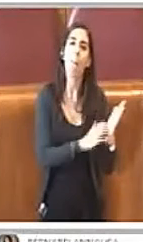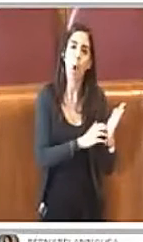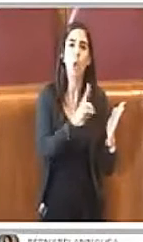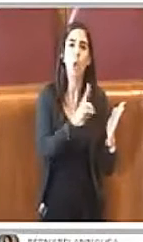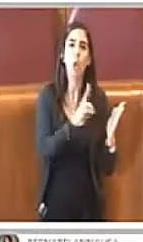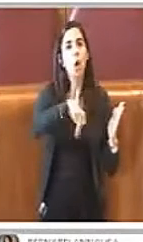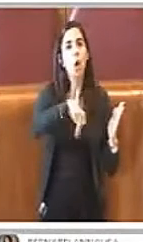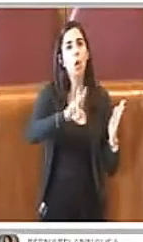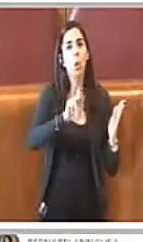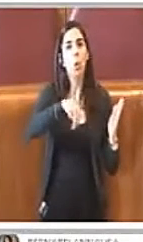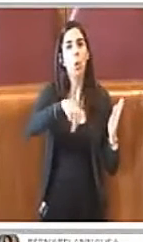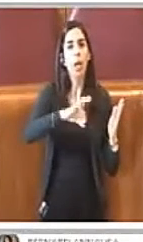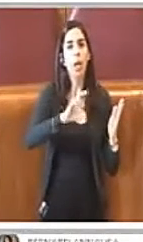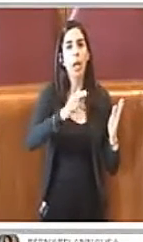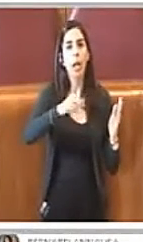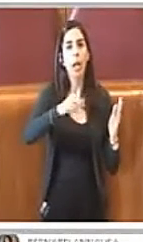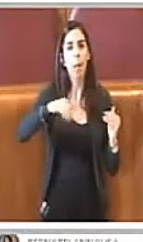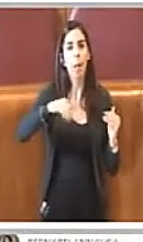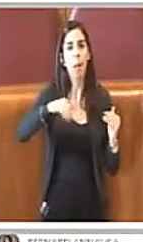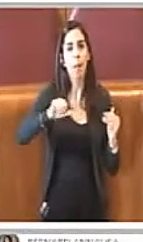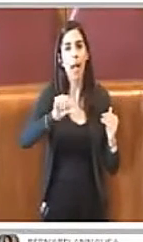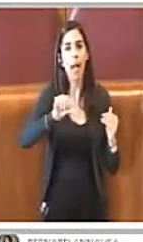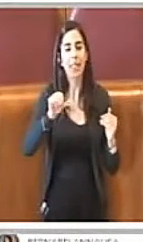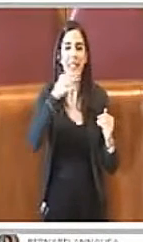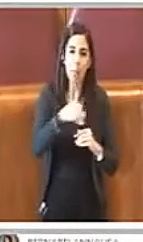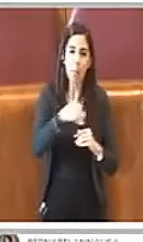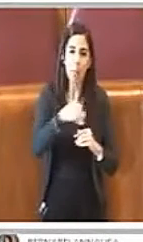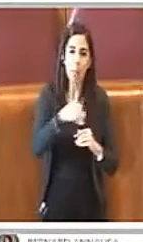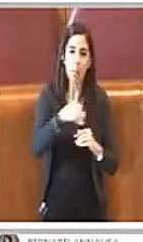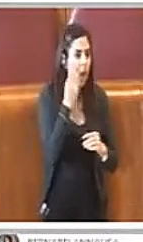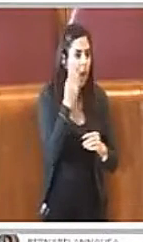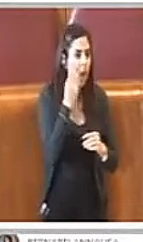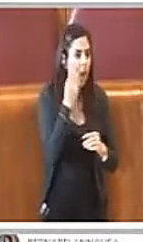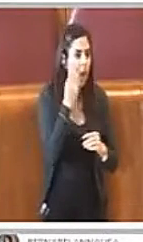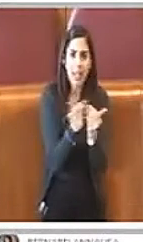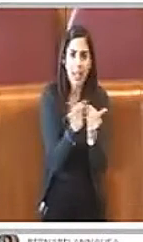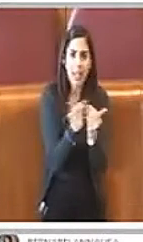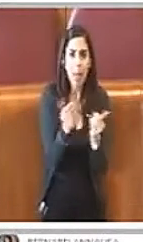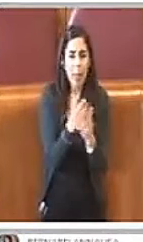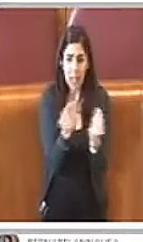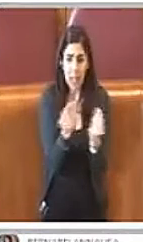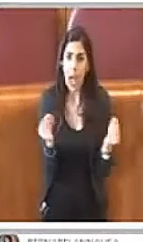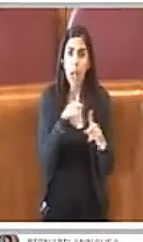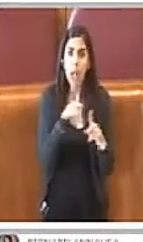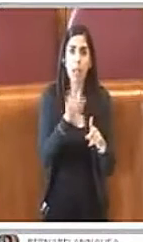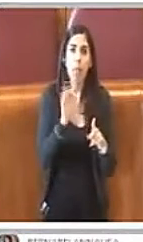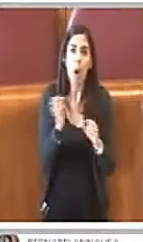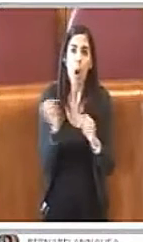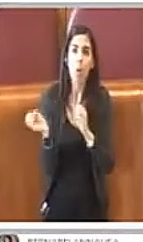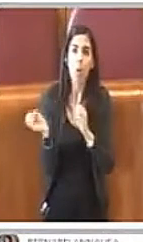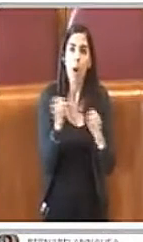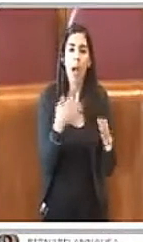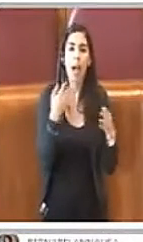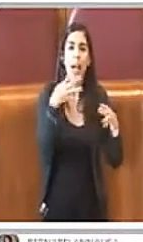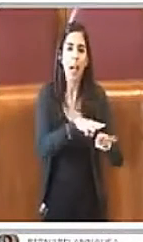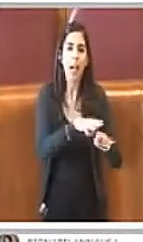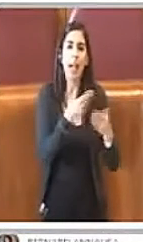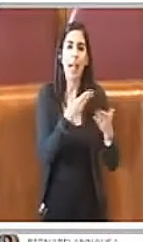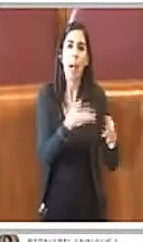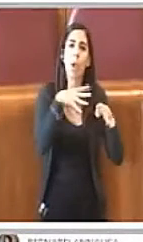scomparsi, tra cui italiani, furono detenuti in campi di concentramento e centri di detenzione clandestini,